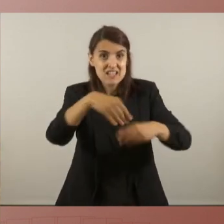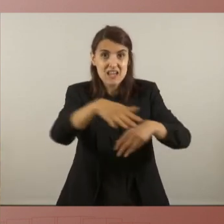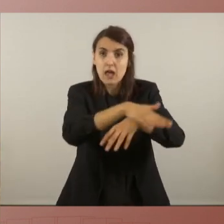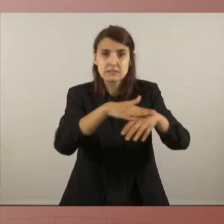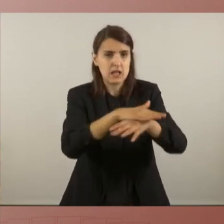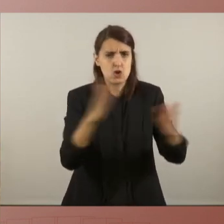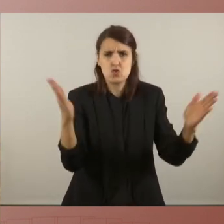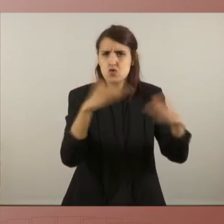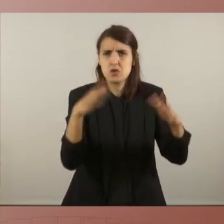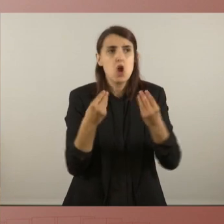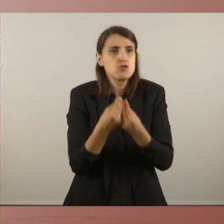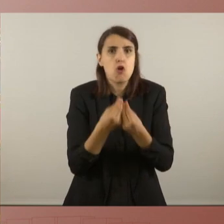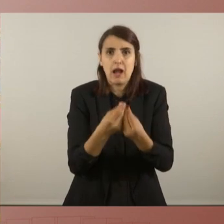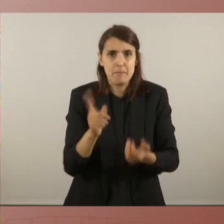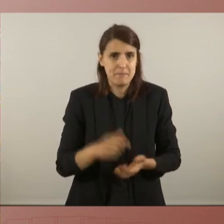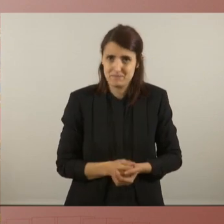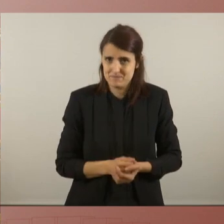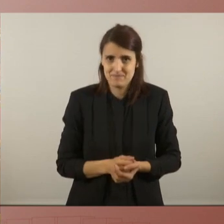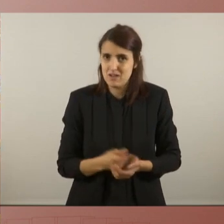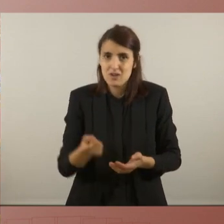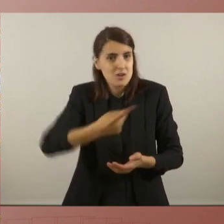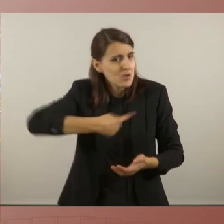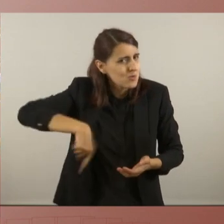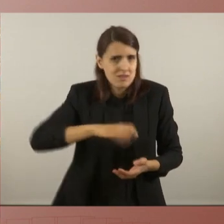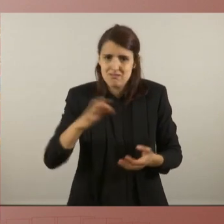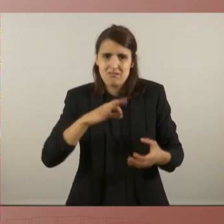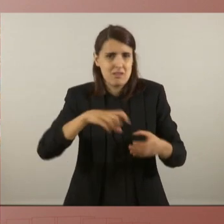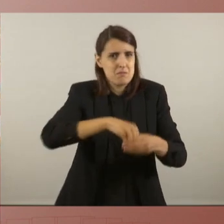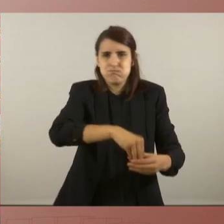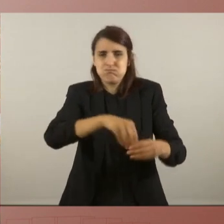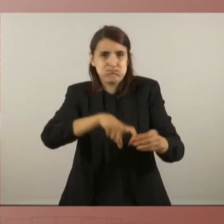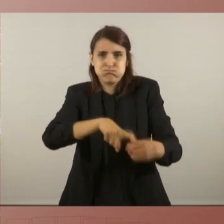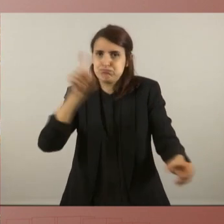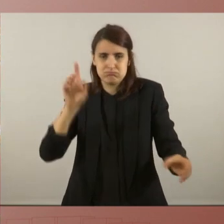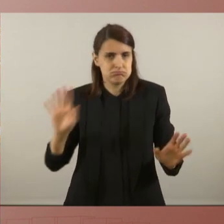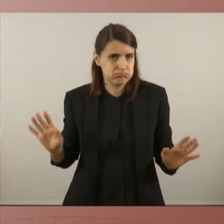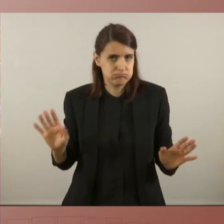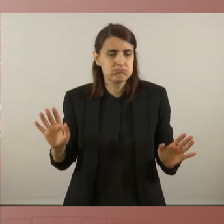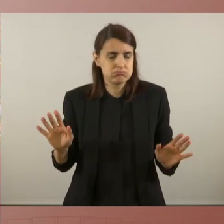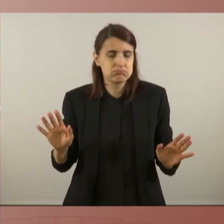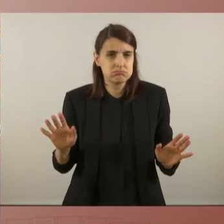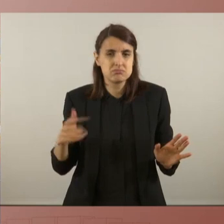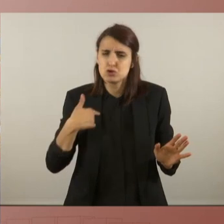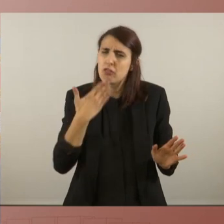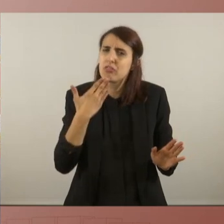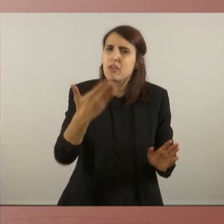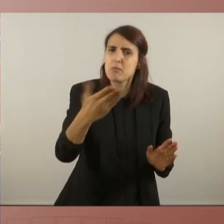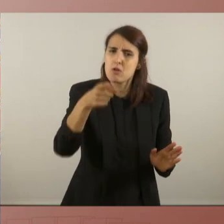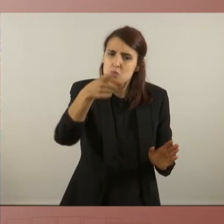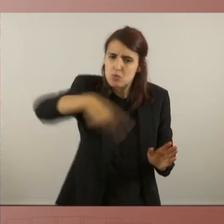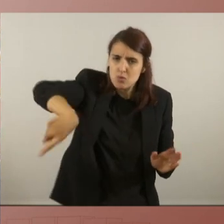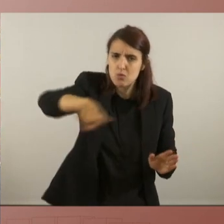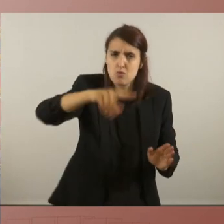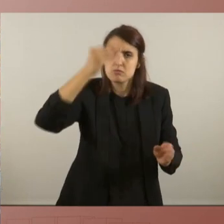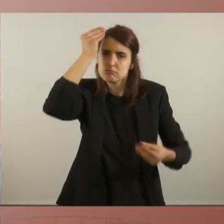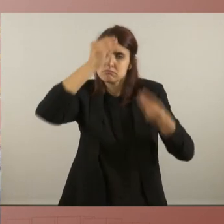i per tant l'hem de desbordar és una obligació que tenim jo els demano que fem un exercici avui ja que també s'ha parlat molt